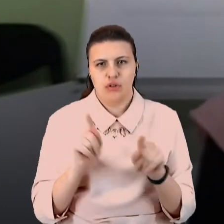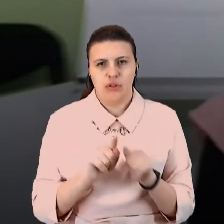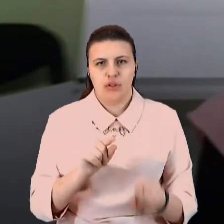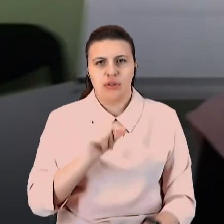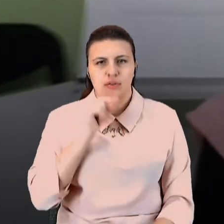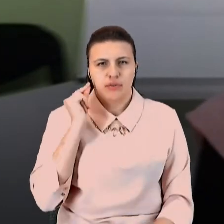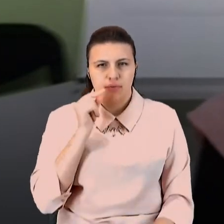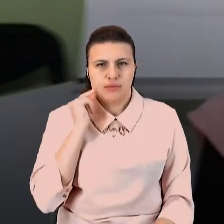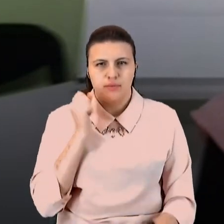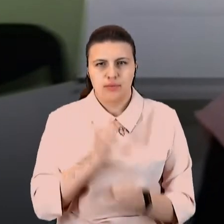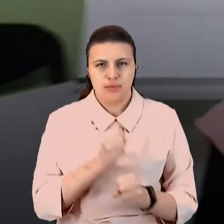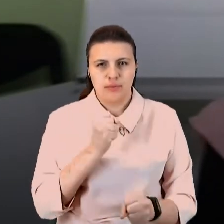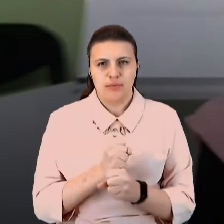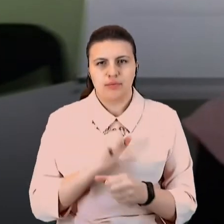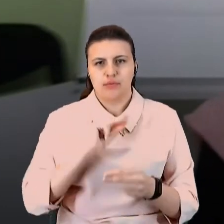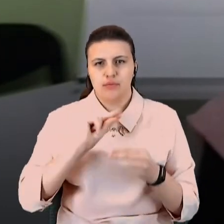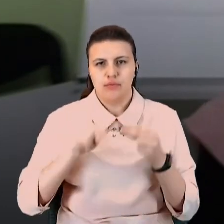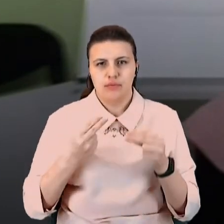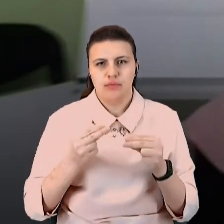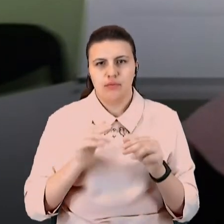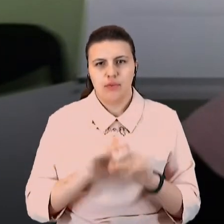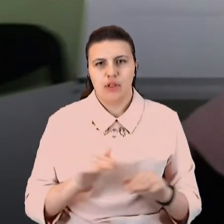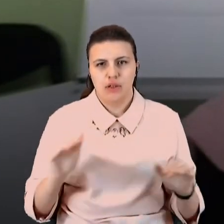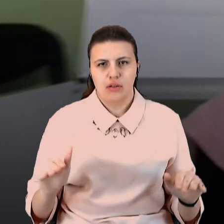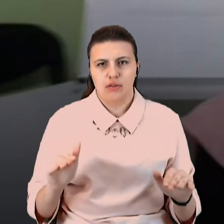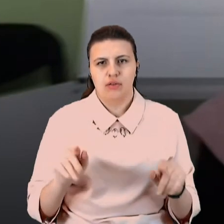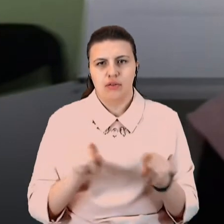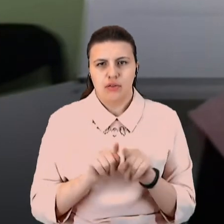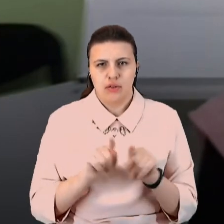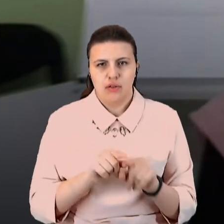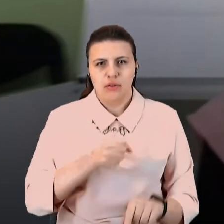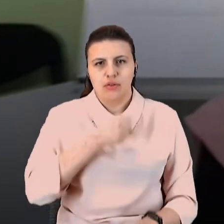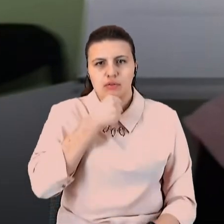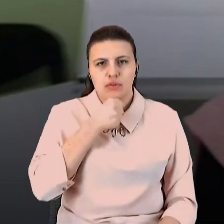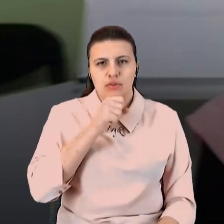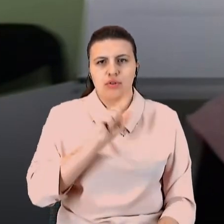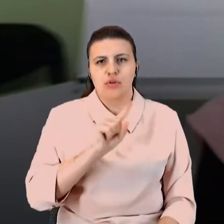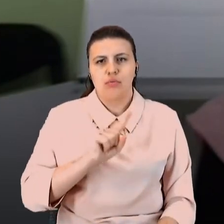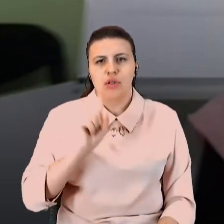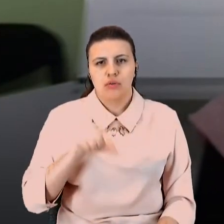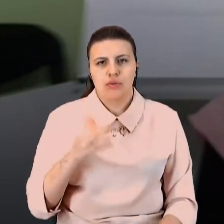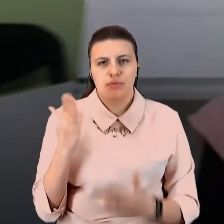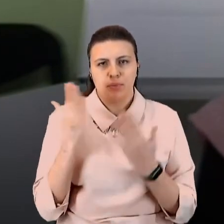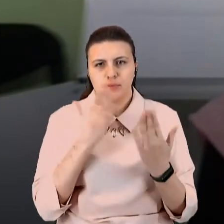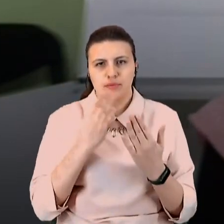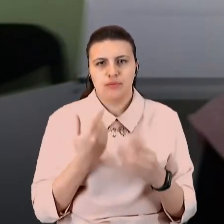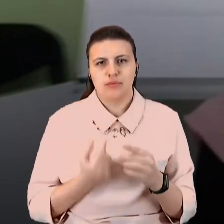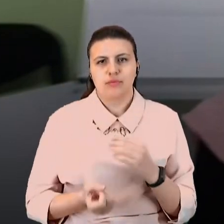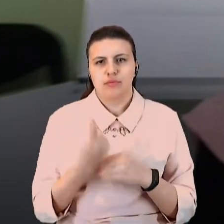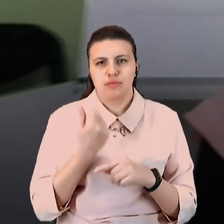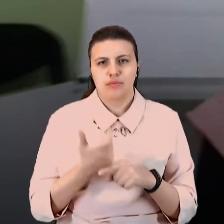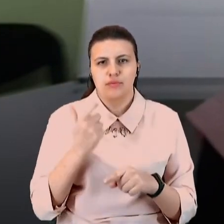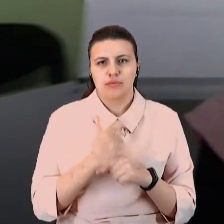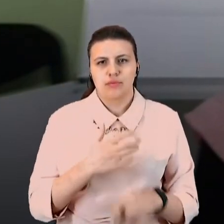дітей, підбираємося до дорослих, щоб вони теж читали, бо виявляється це дуже важливо.